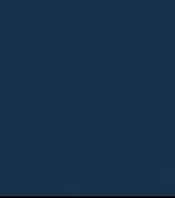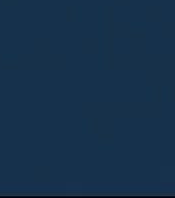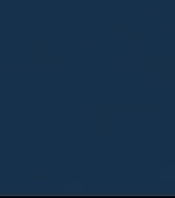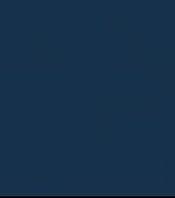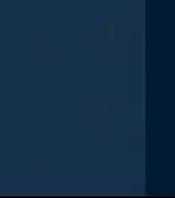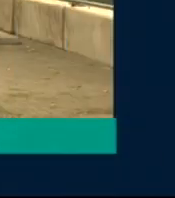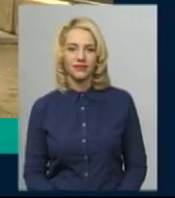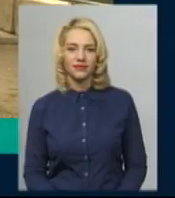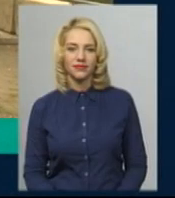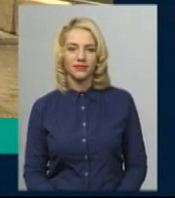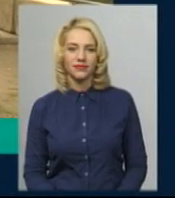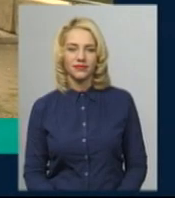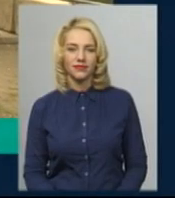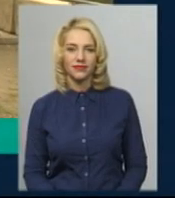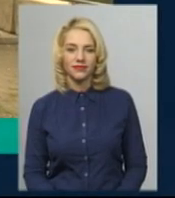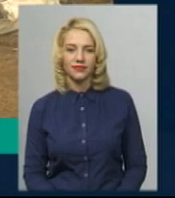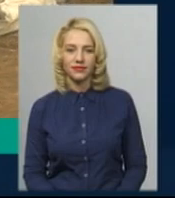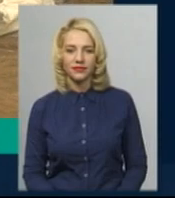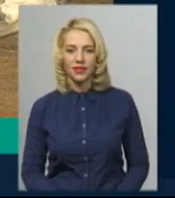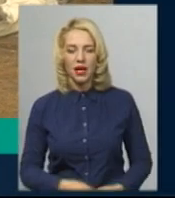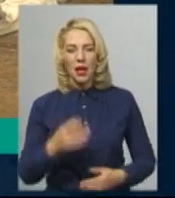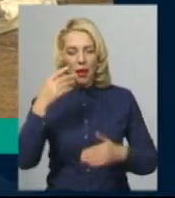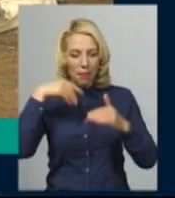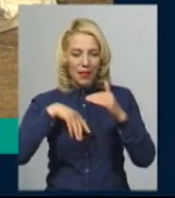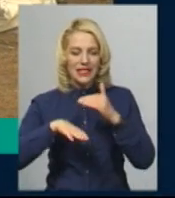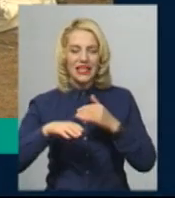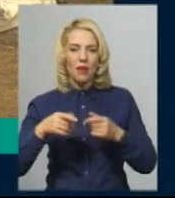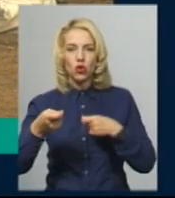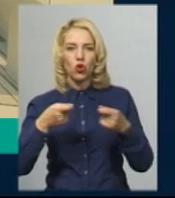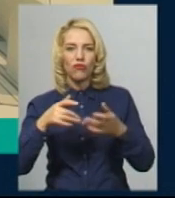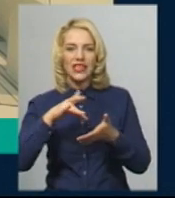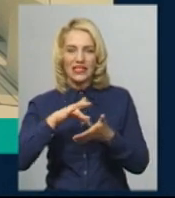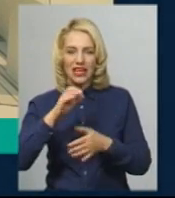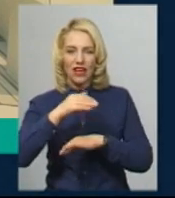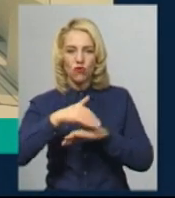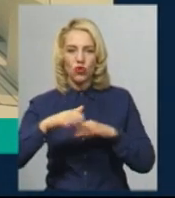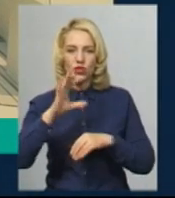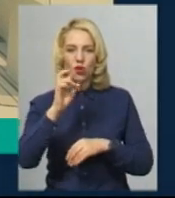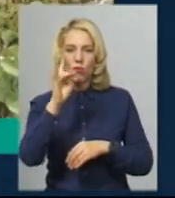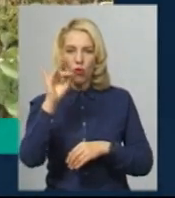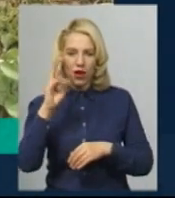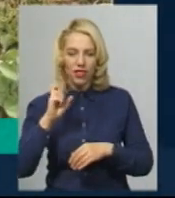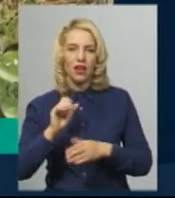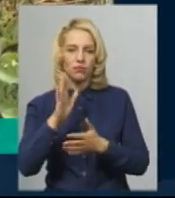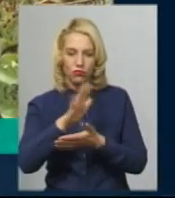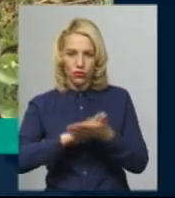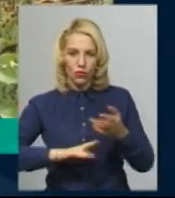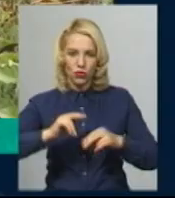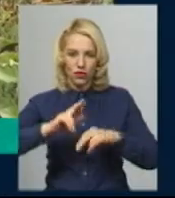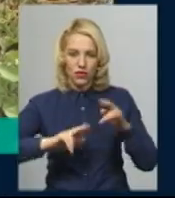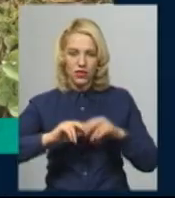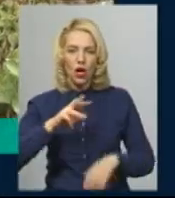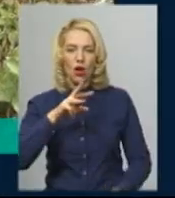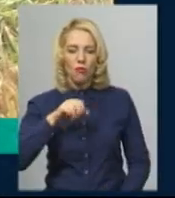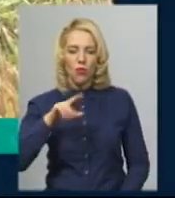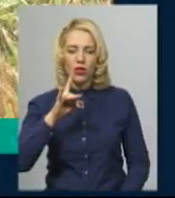Музика Будівництво підземного торгувального центру на вулиці Соборні в Кам'янці-Подільському не припинять. Модрину Європейську вперше